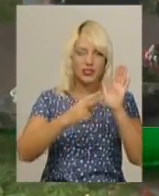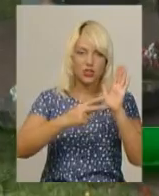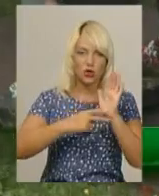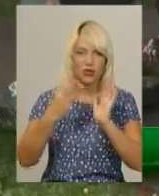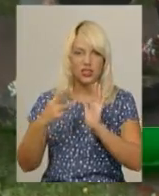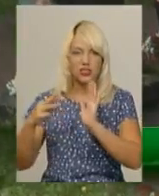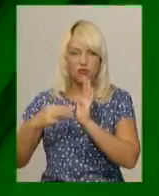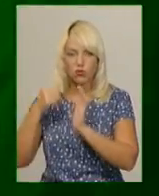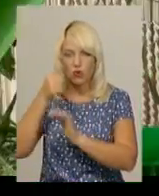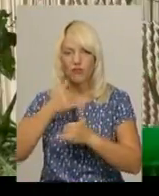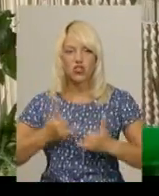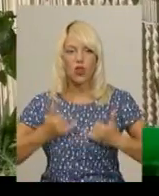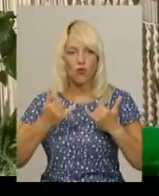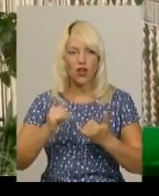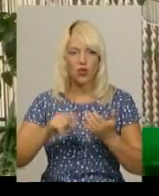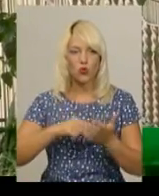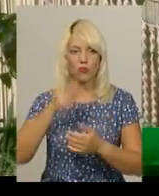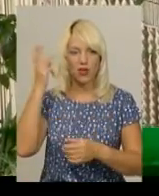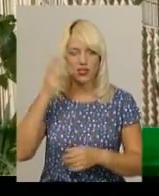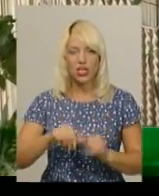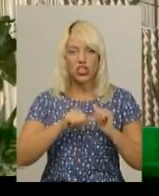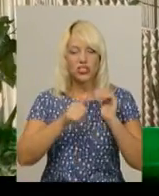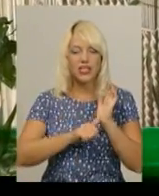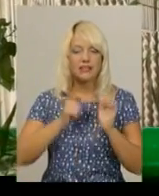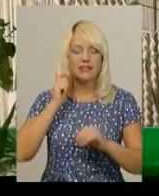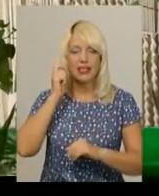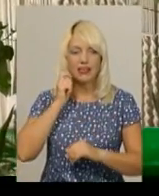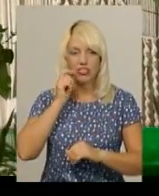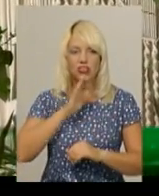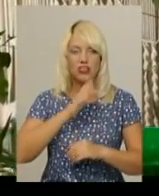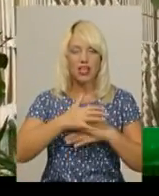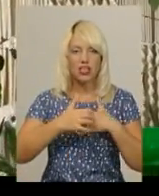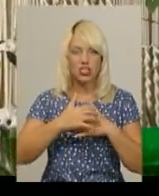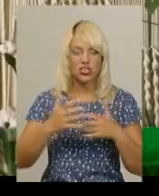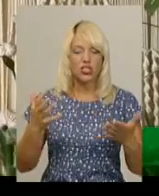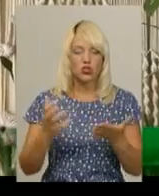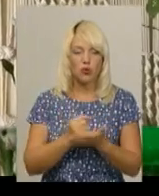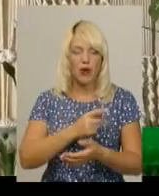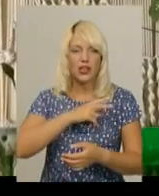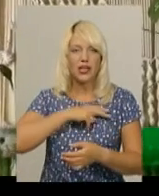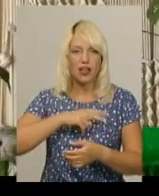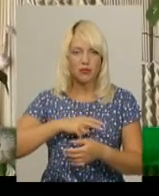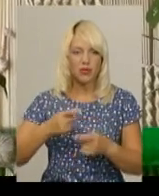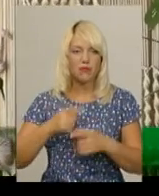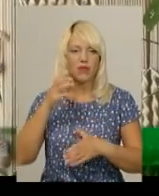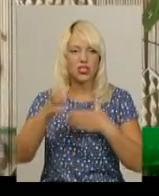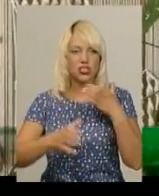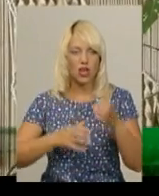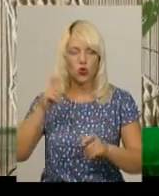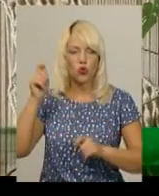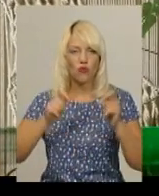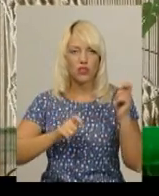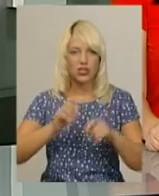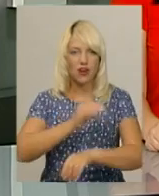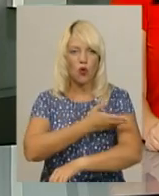Хмельницькому. 16-річна співачка з Деражні Анастасія Тарнавська здобула гран-при міжнародного співочого фестивалю в Польщі.